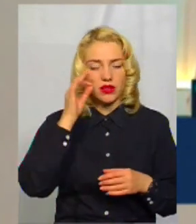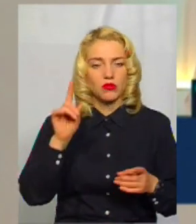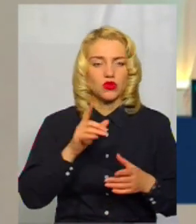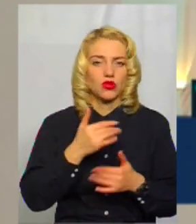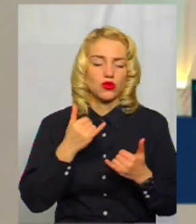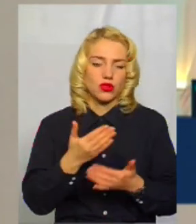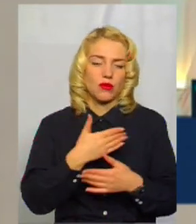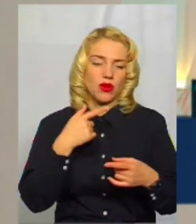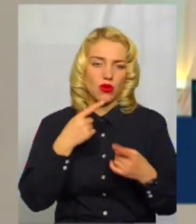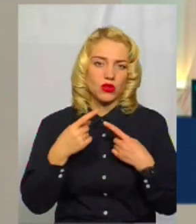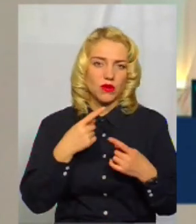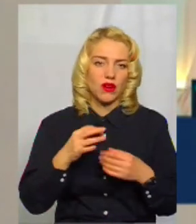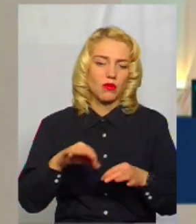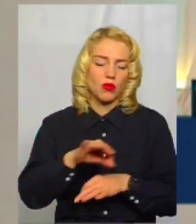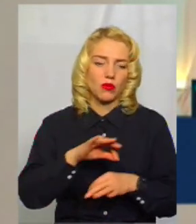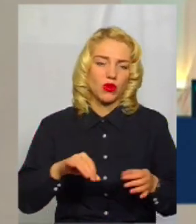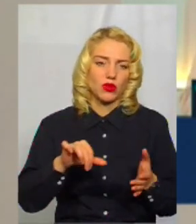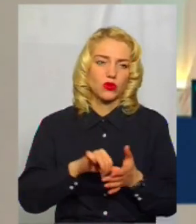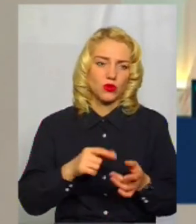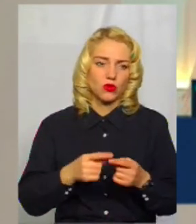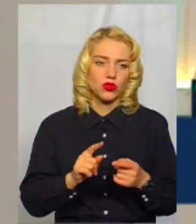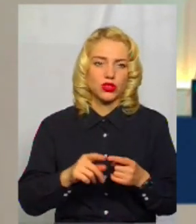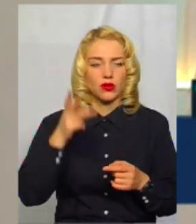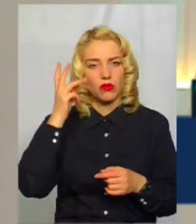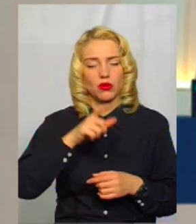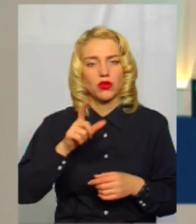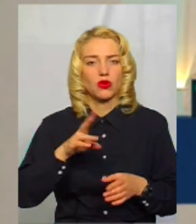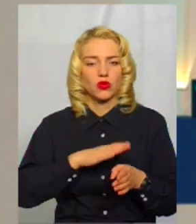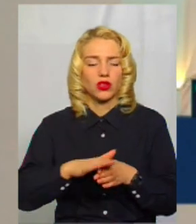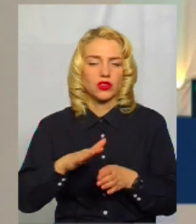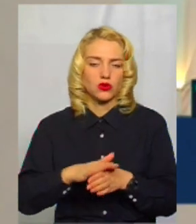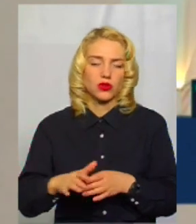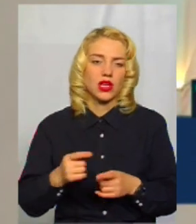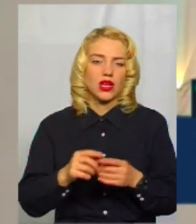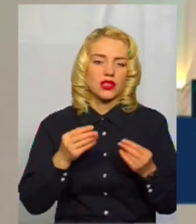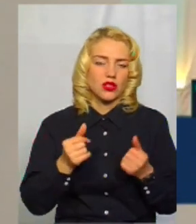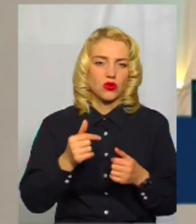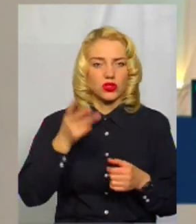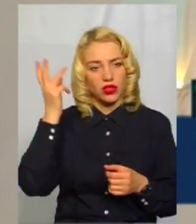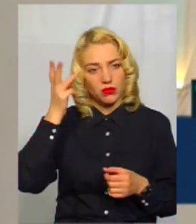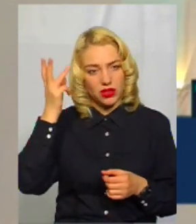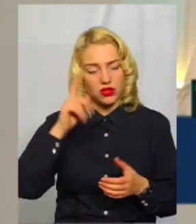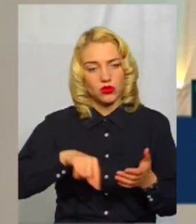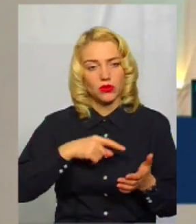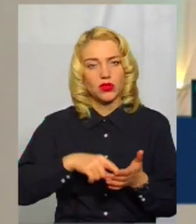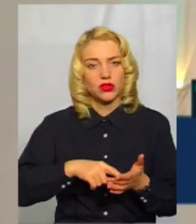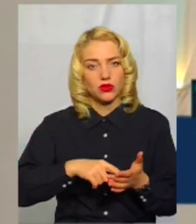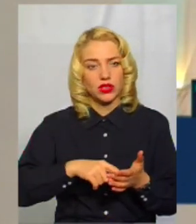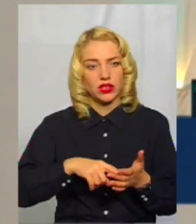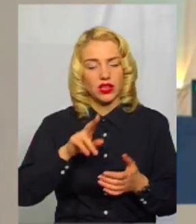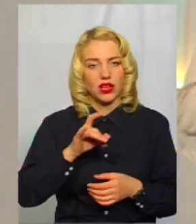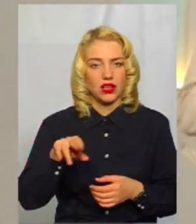розмовляли про проєкт участі, про ідеї хмельничани, які реалізовуються за кошти Хмельницької міської